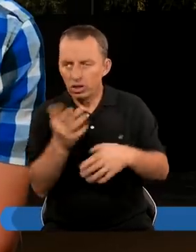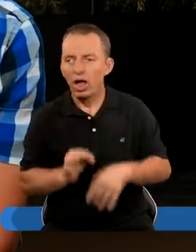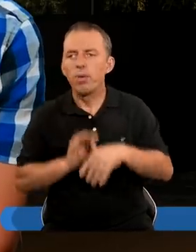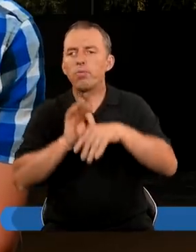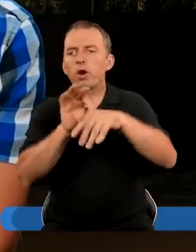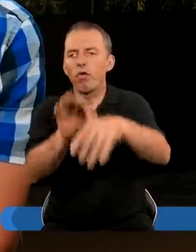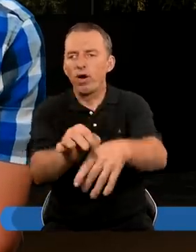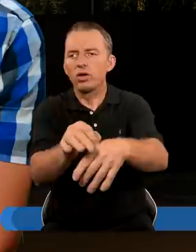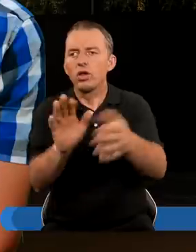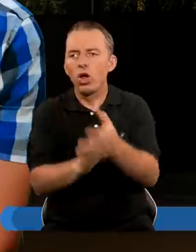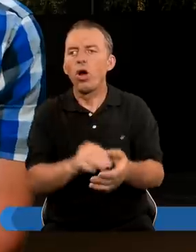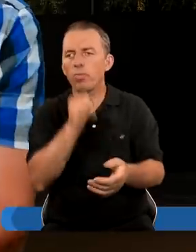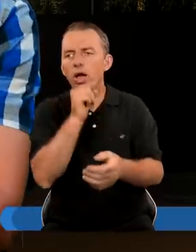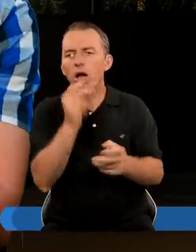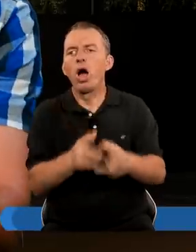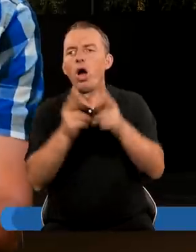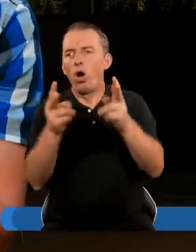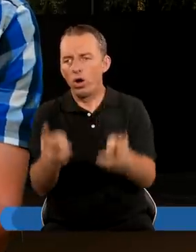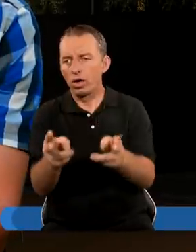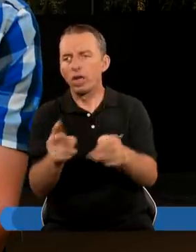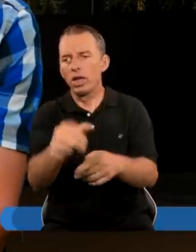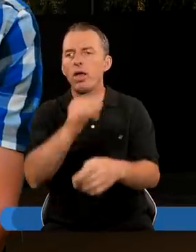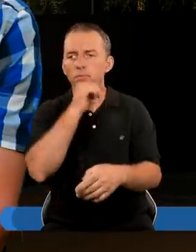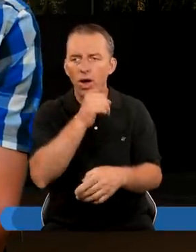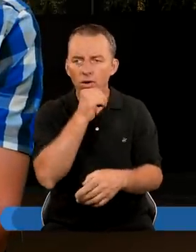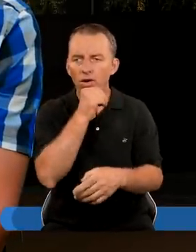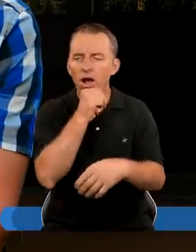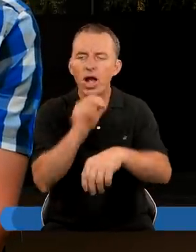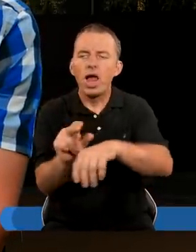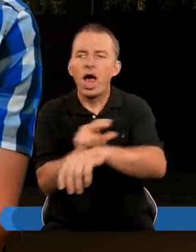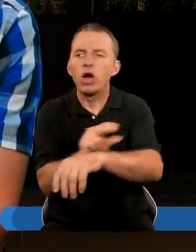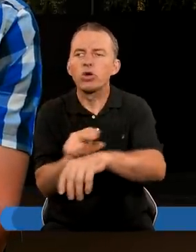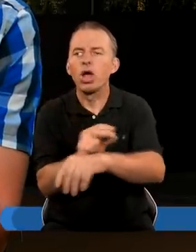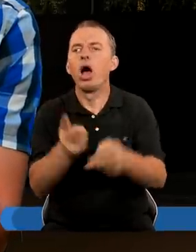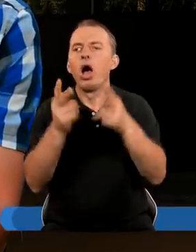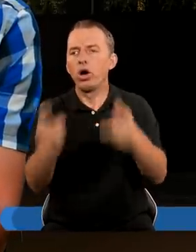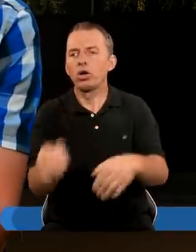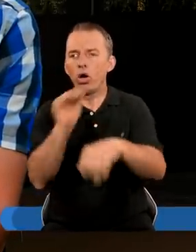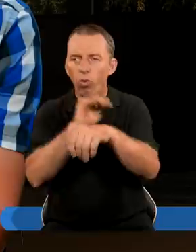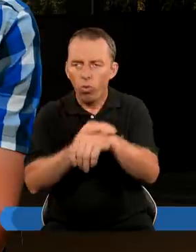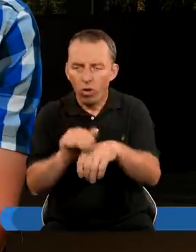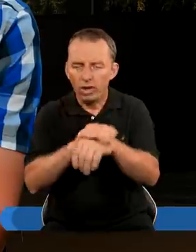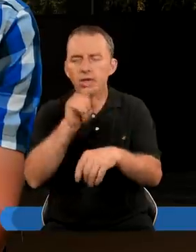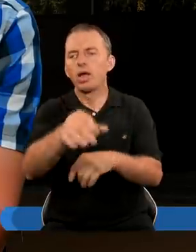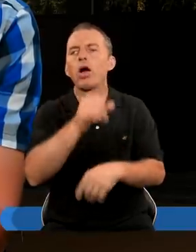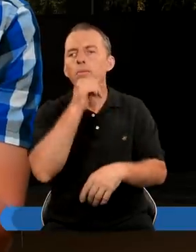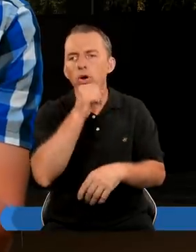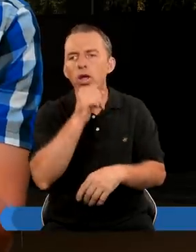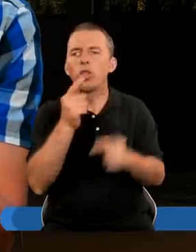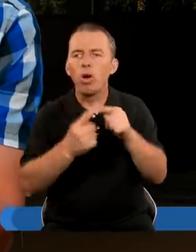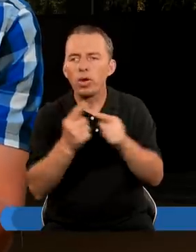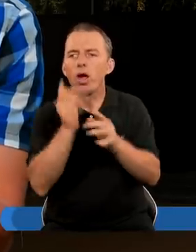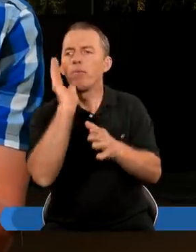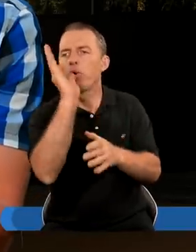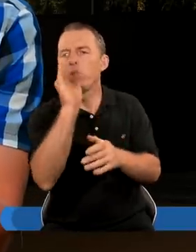Najpierw wprowadza Do Babilonu Jest okres Kiedy ten Babilon Jest leczony Jest taki okres Łaski dla tego Babilonu